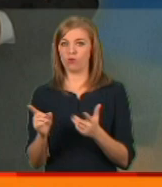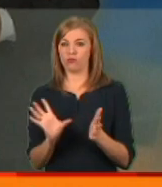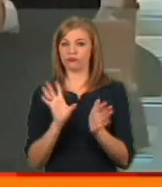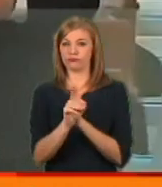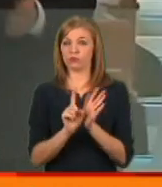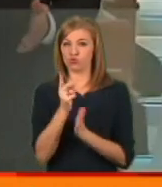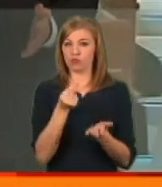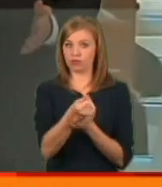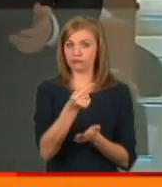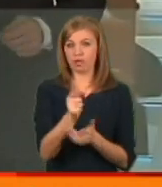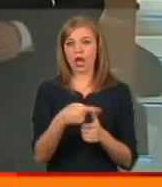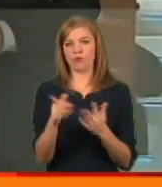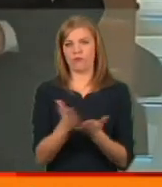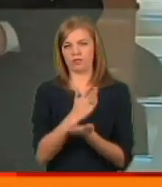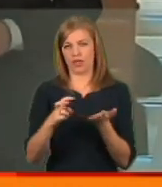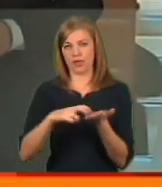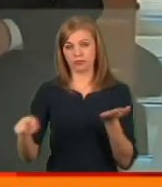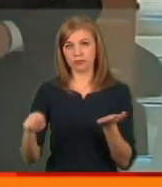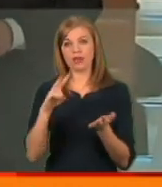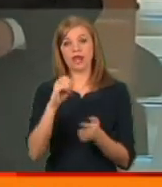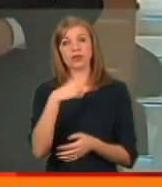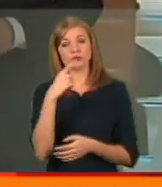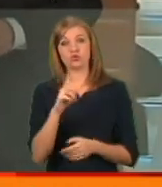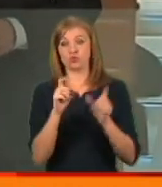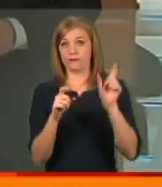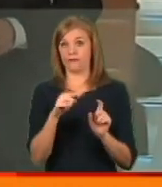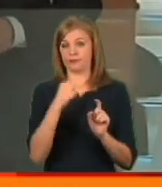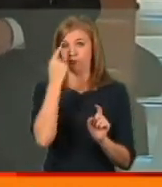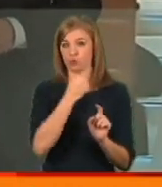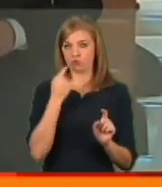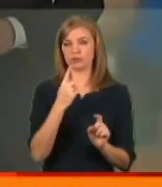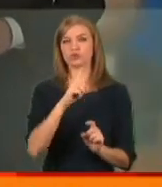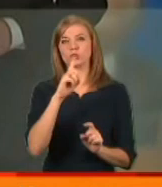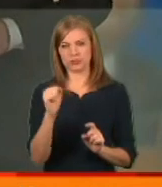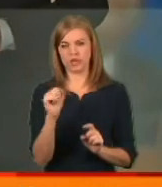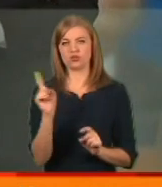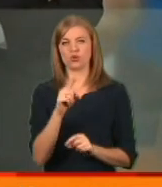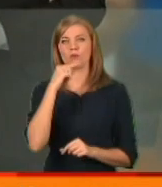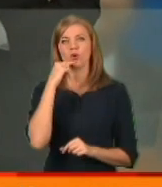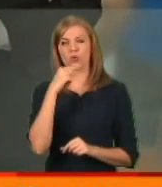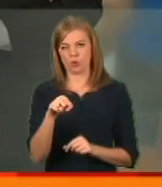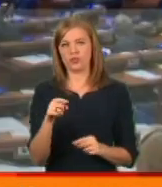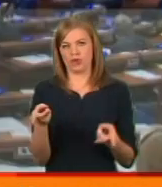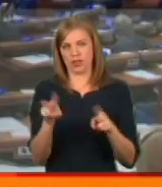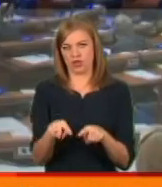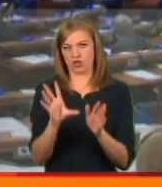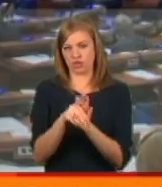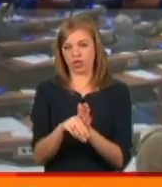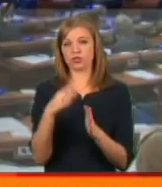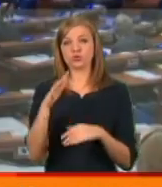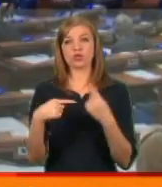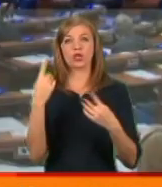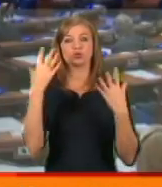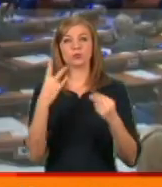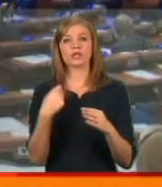сплати, або взагалі покинути організацію. Однак додав, що він особисто за те, аби Росія лишилася. Вже наступного